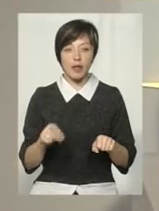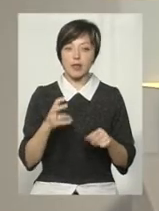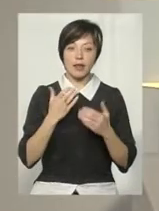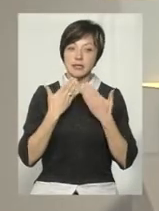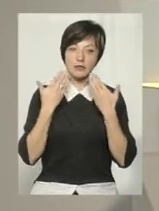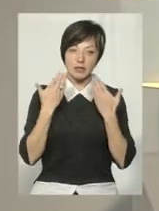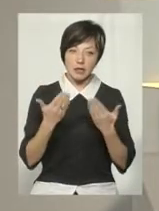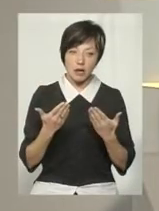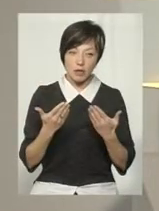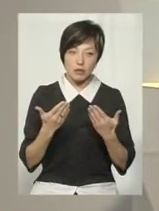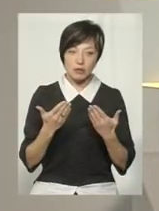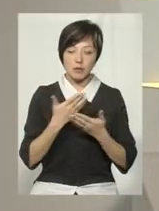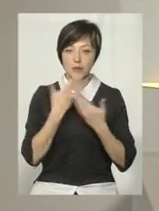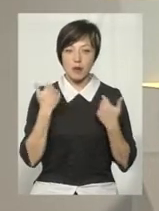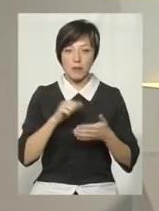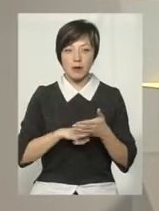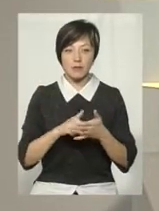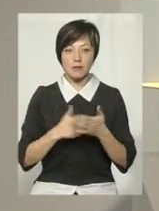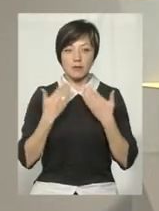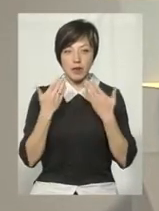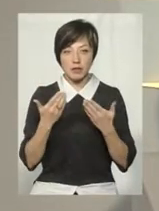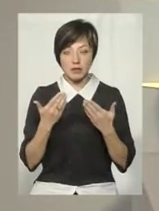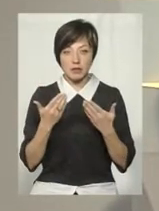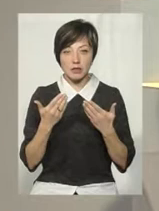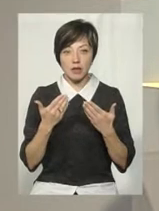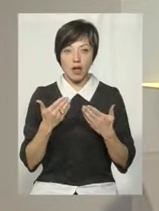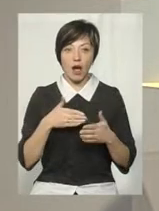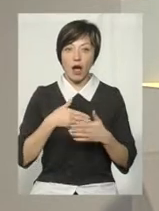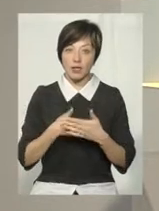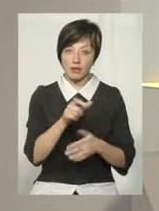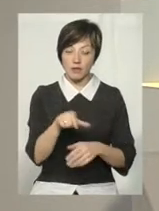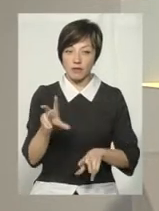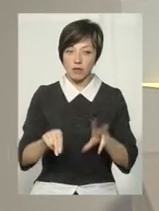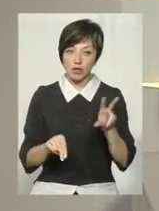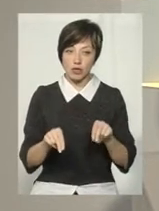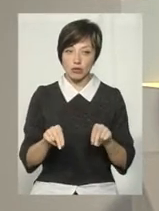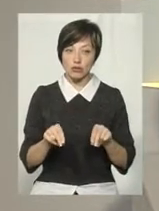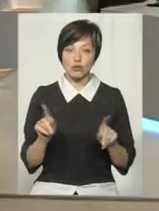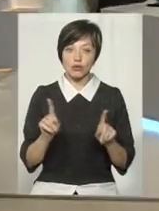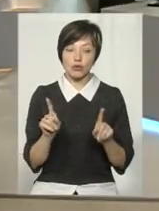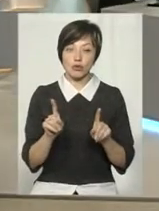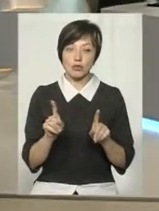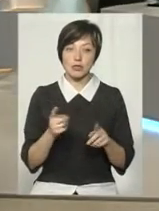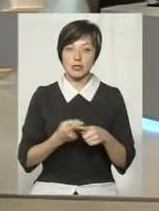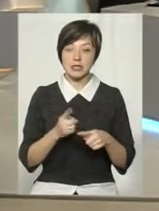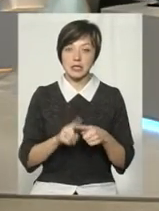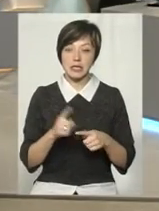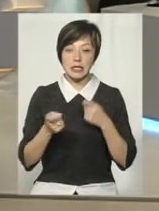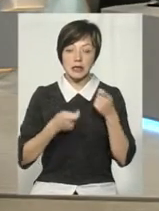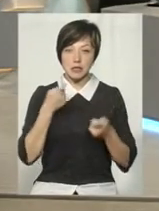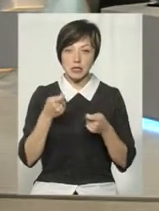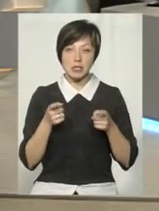звертаються, бо немає приводу для звернень. Активісти вважають, що оці дрібні